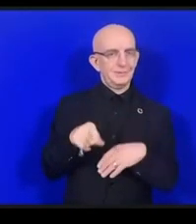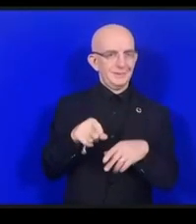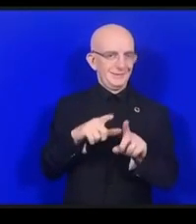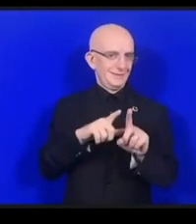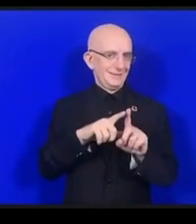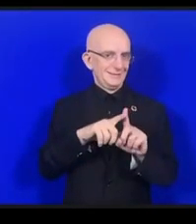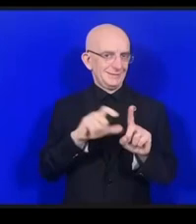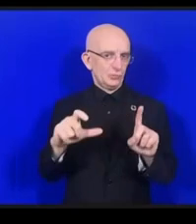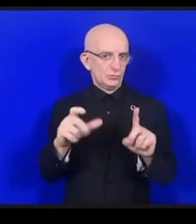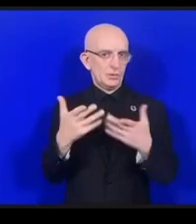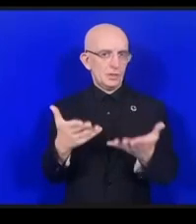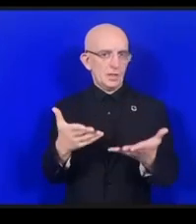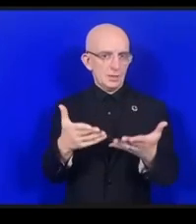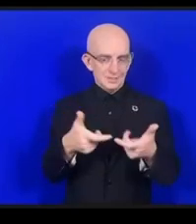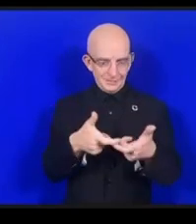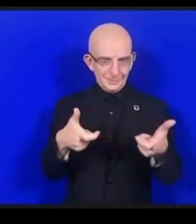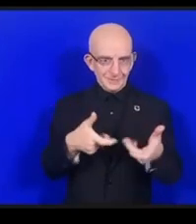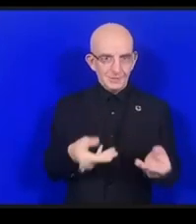解消してそして